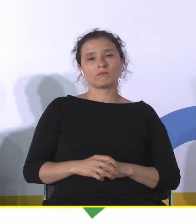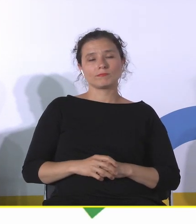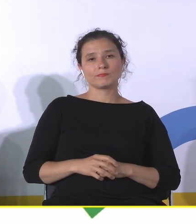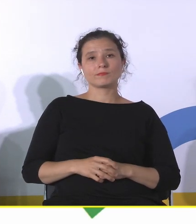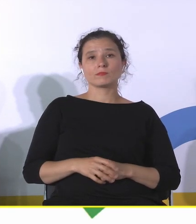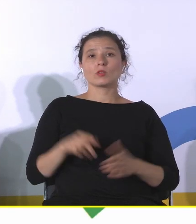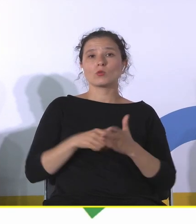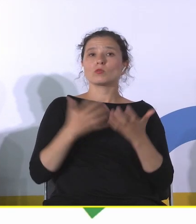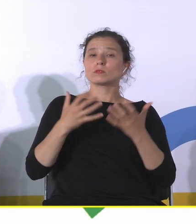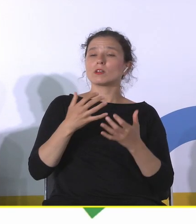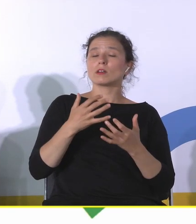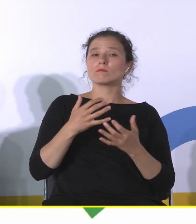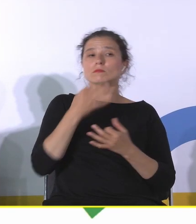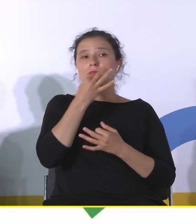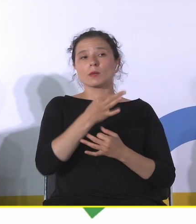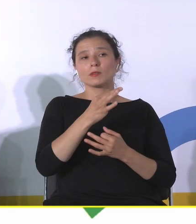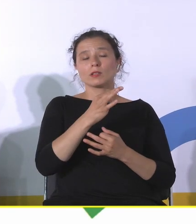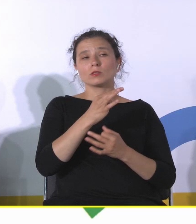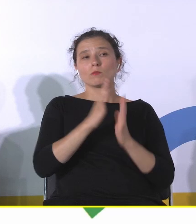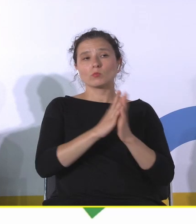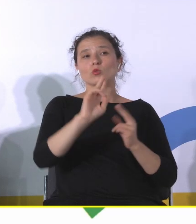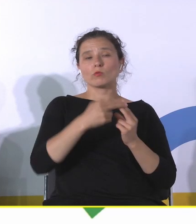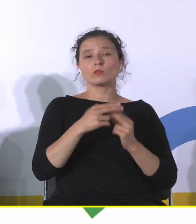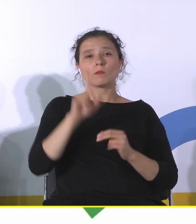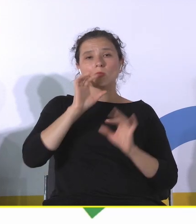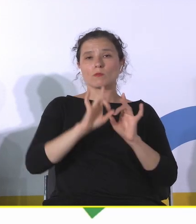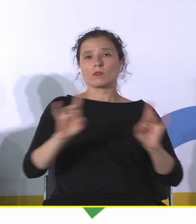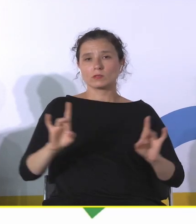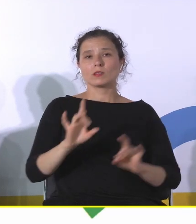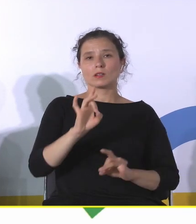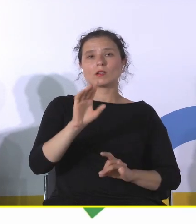pierwszego poprosić o odpowiedź pana profesora Piotra Gerbera.